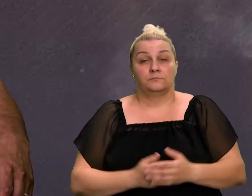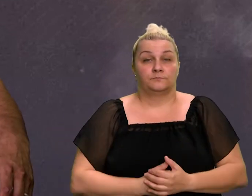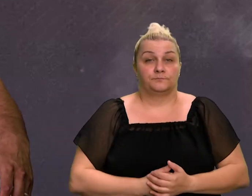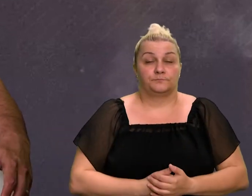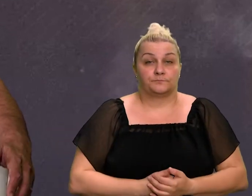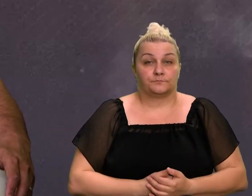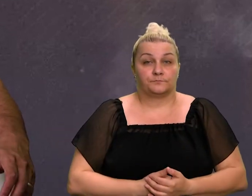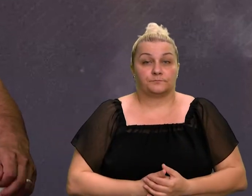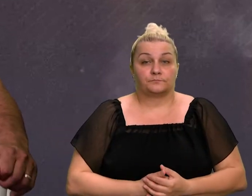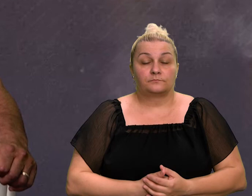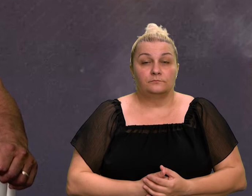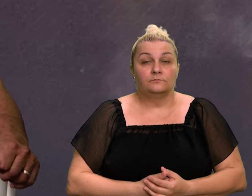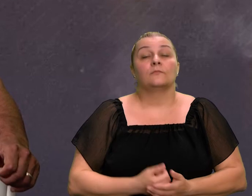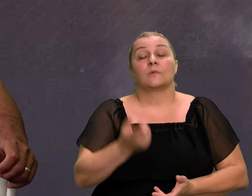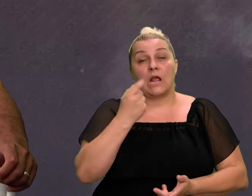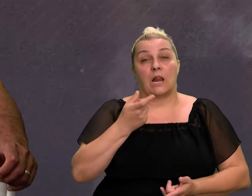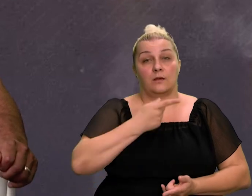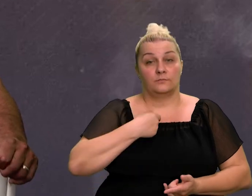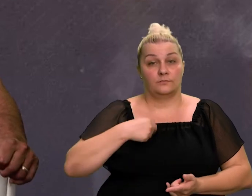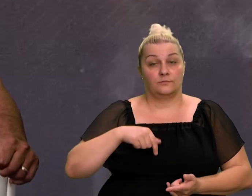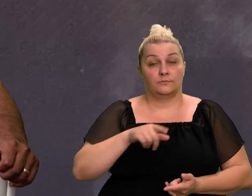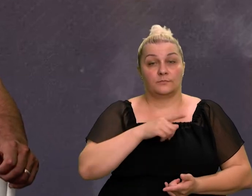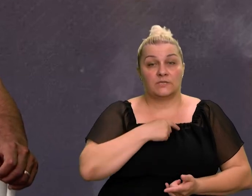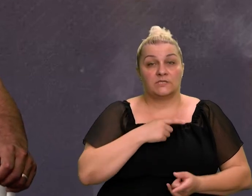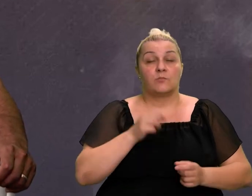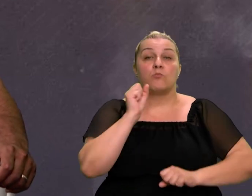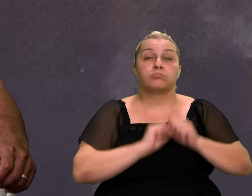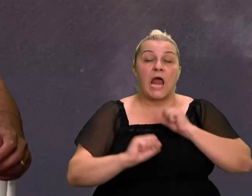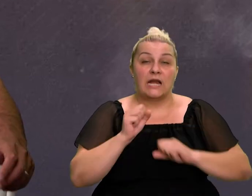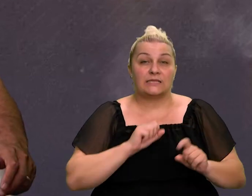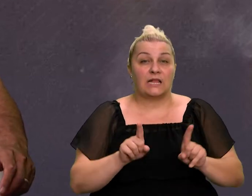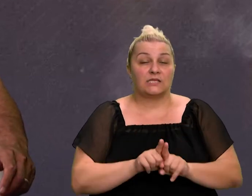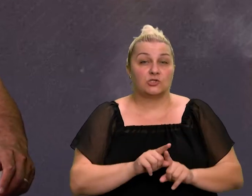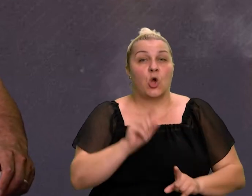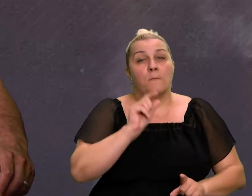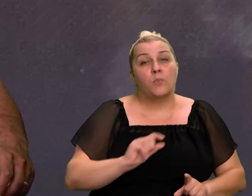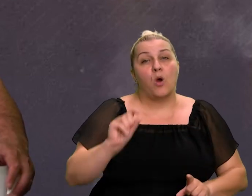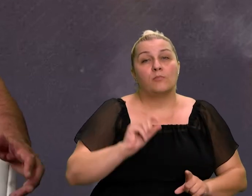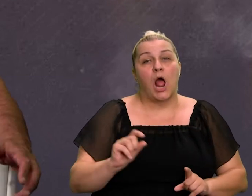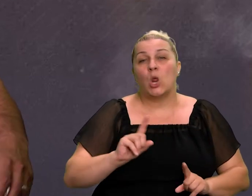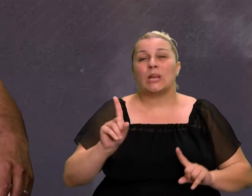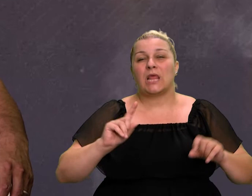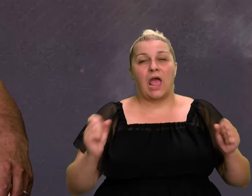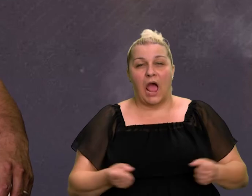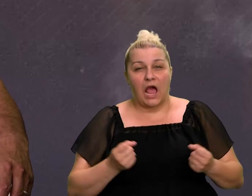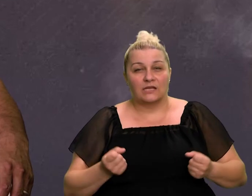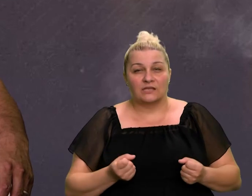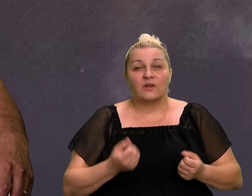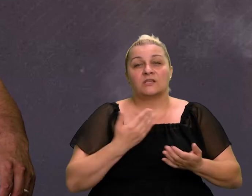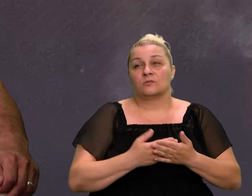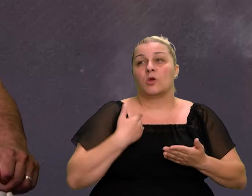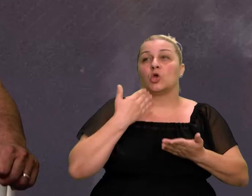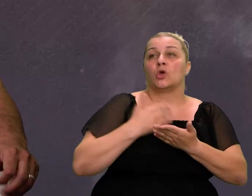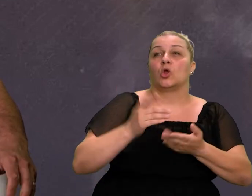ali, eto, mi smo pomalo, ja kažem da smo i mi branitelji, pomalo svojone aktivnosti, njima dozvolili da